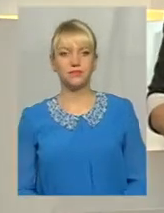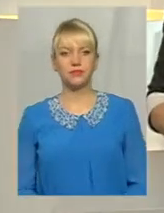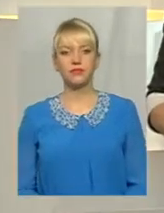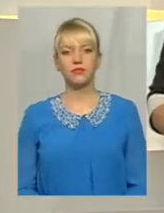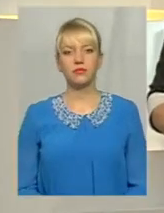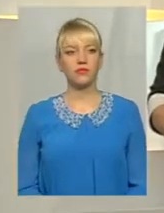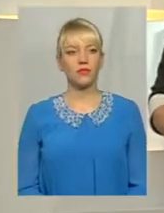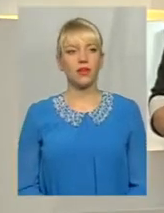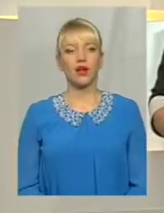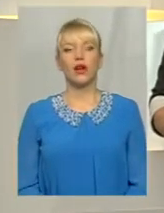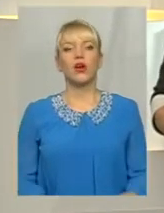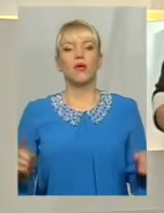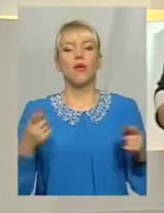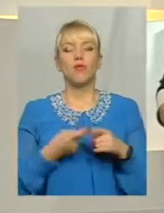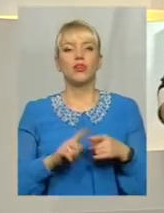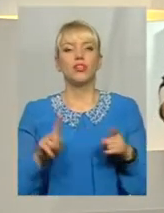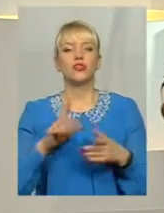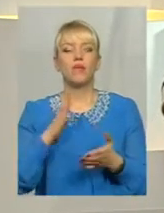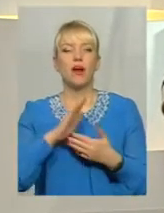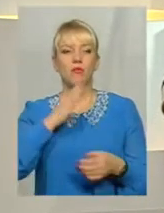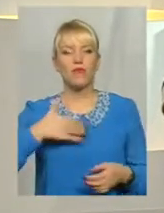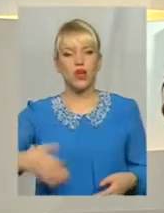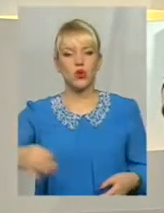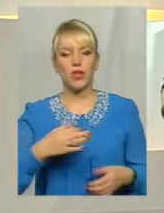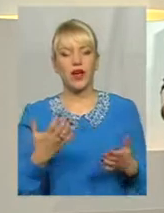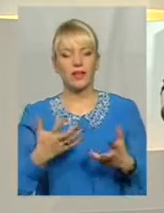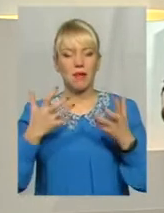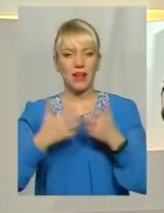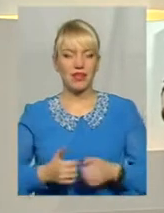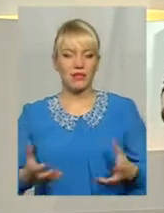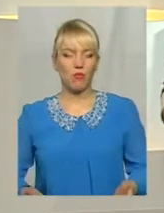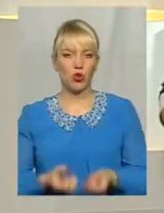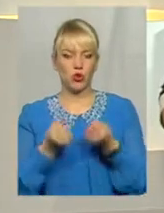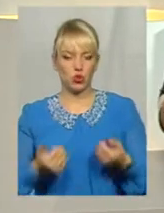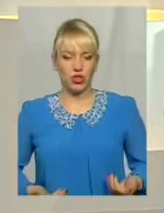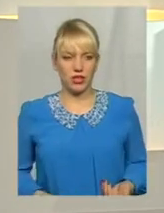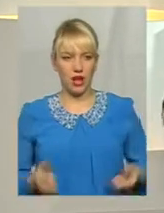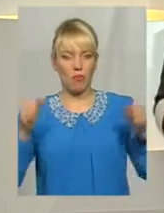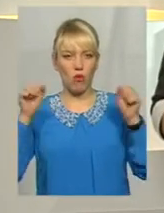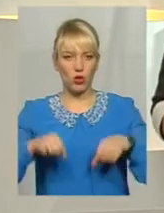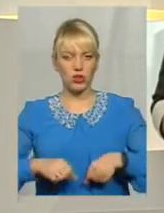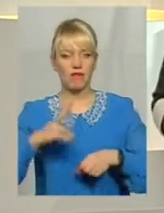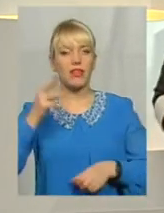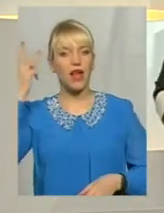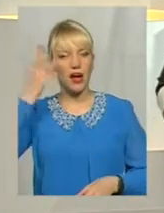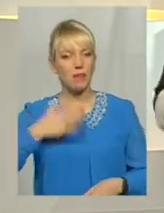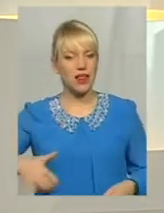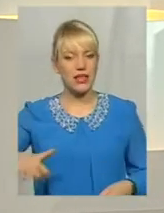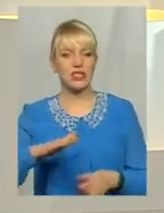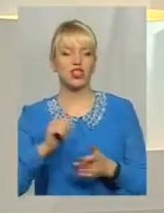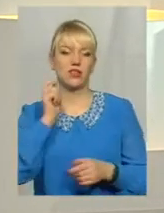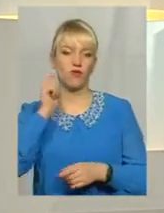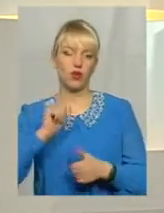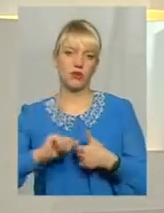Отже, про те, що маємо в нашій області, які механізми порятунку життя можливі на Хмельниччині, в Україні